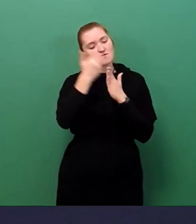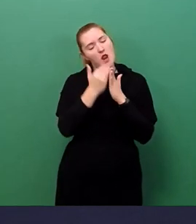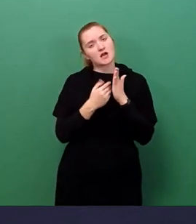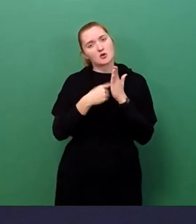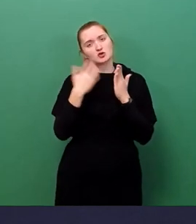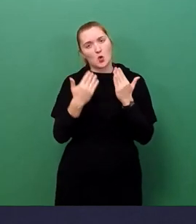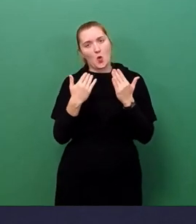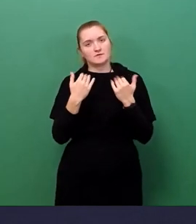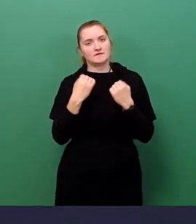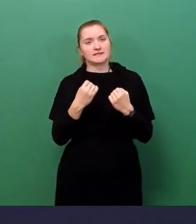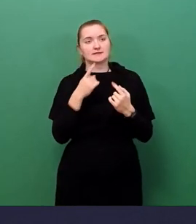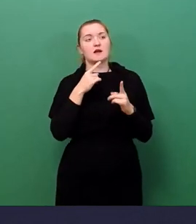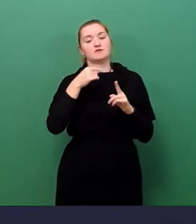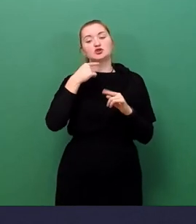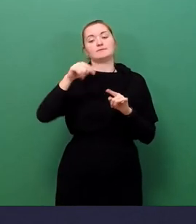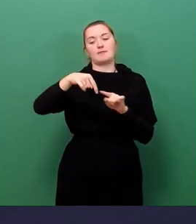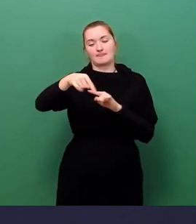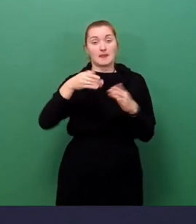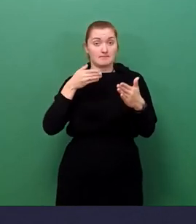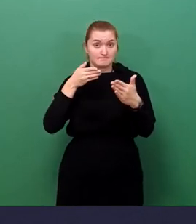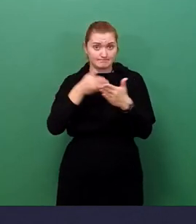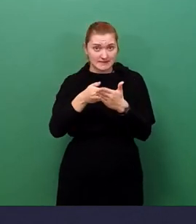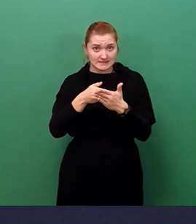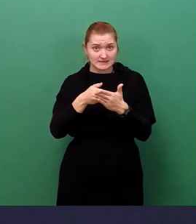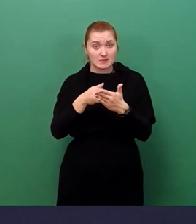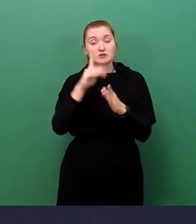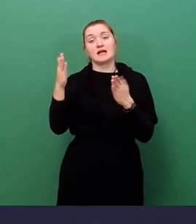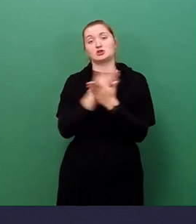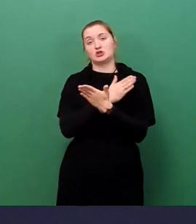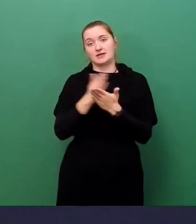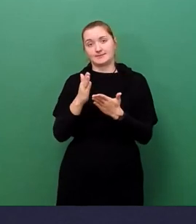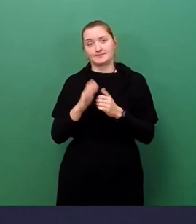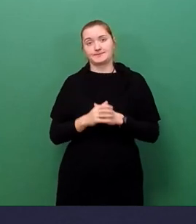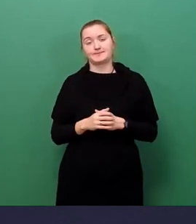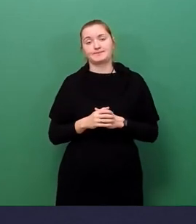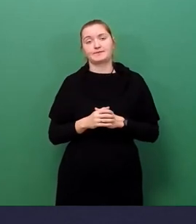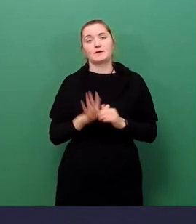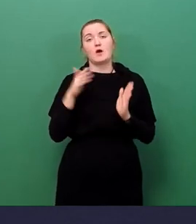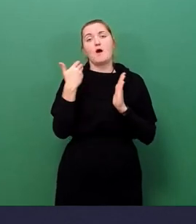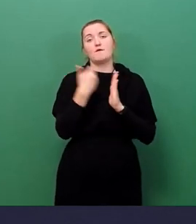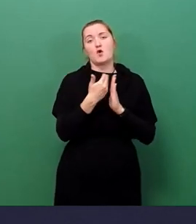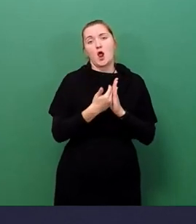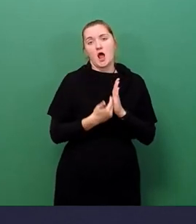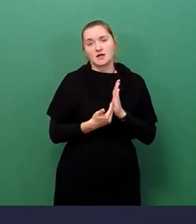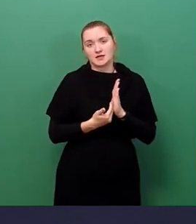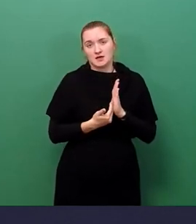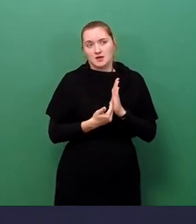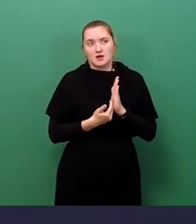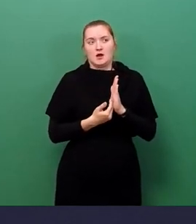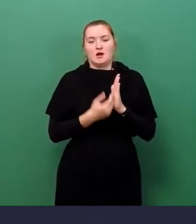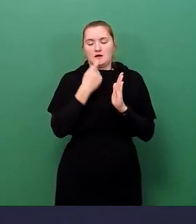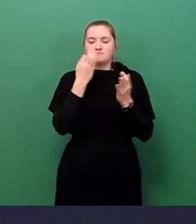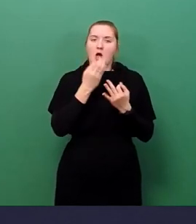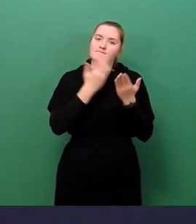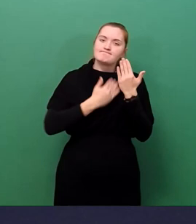sich entscheidet, die Vorlage mit einer Mehrheit zu versehen und